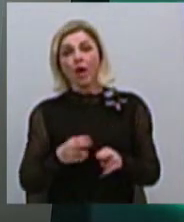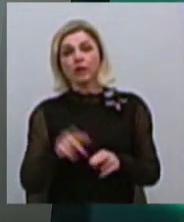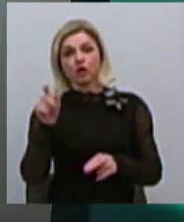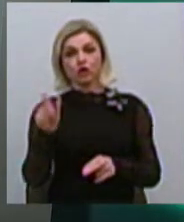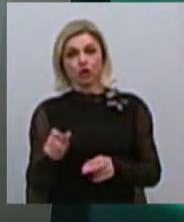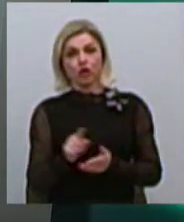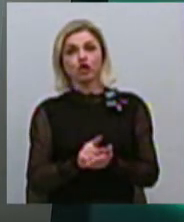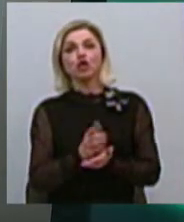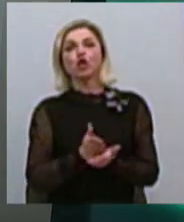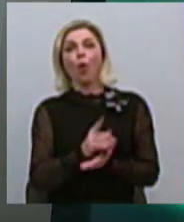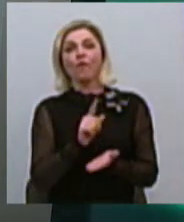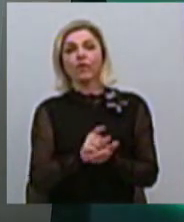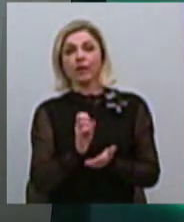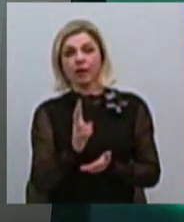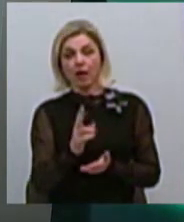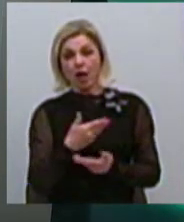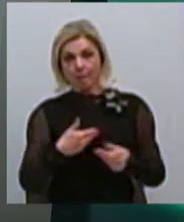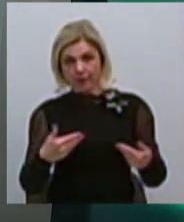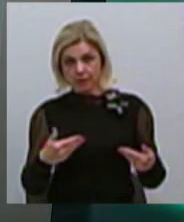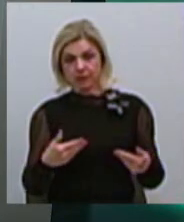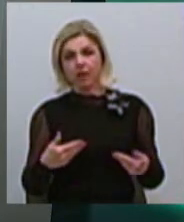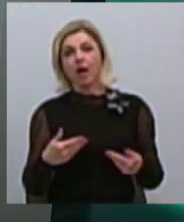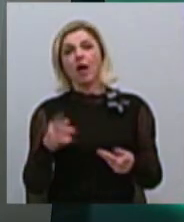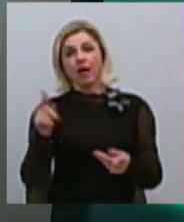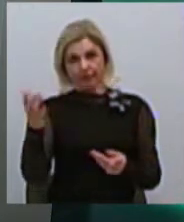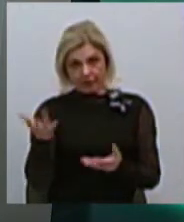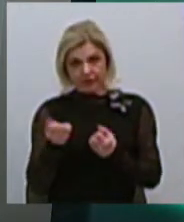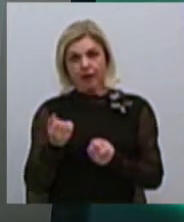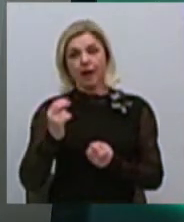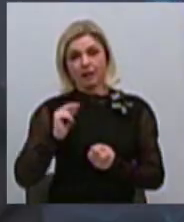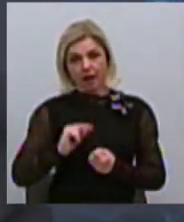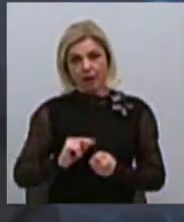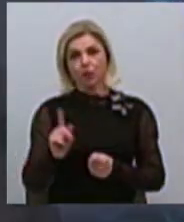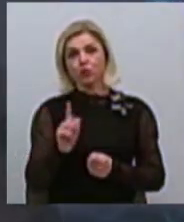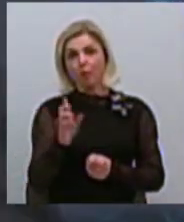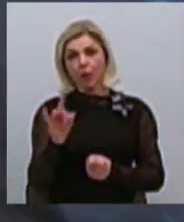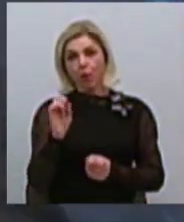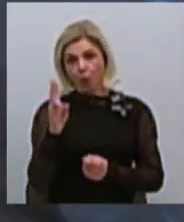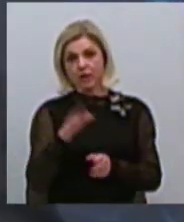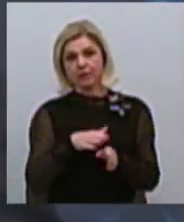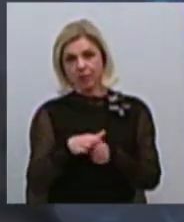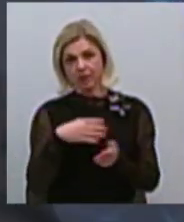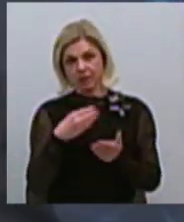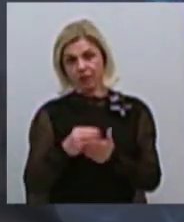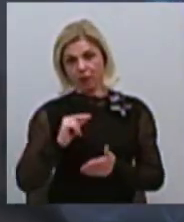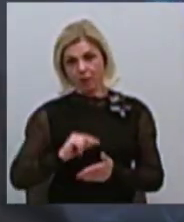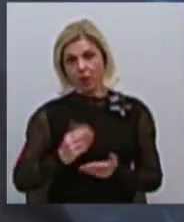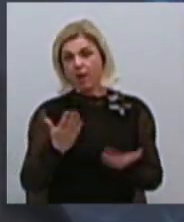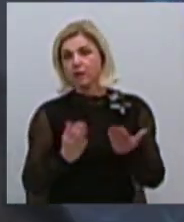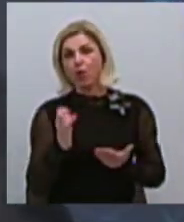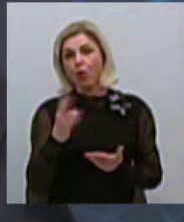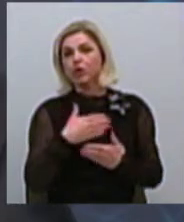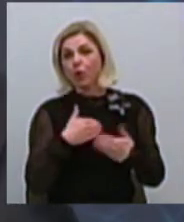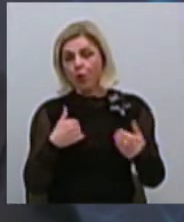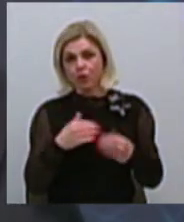Це чоловік, який ми з вами, горожане, наніли для того, щоб він исполняв свою роботу. Якщо він не хоче сполняти свою роботу, тим